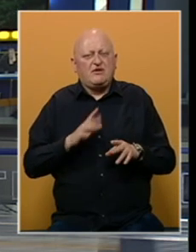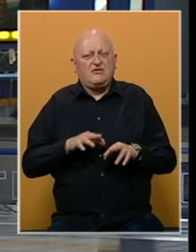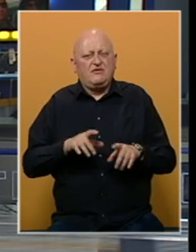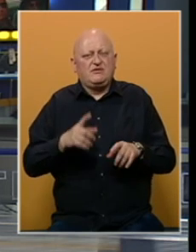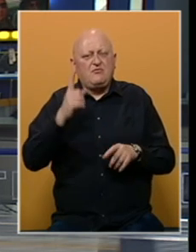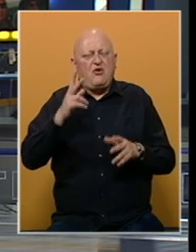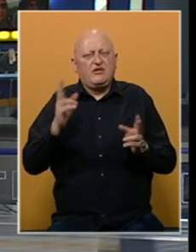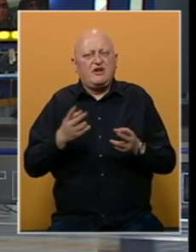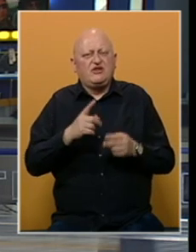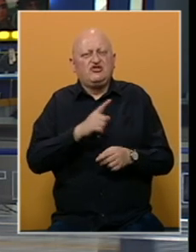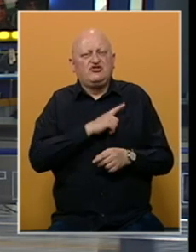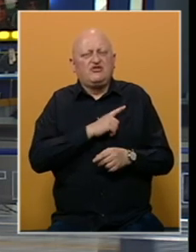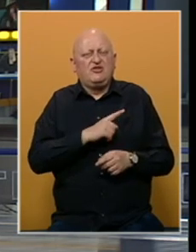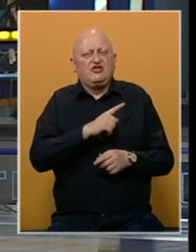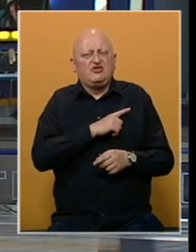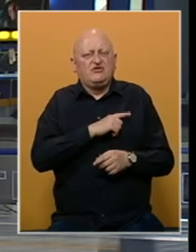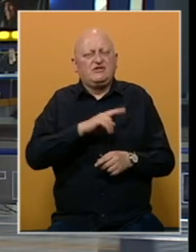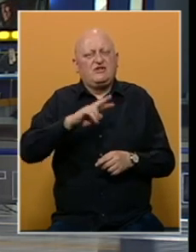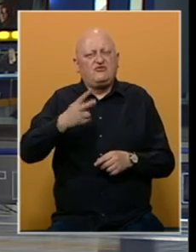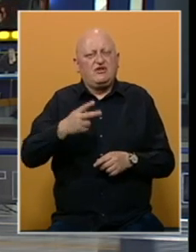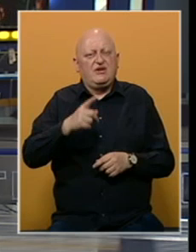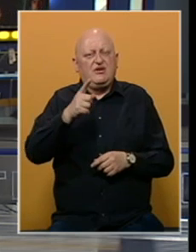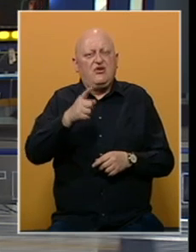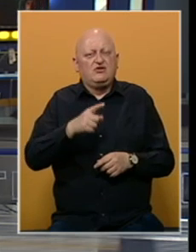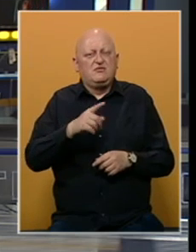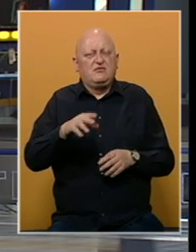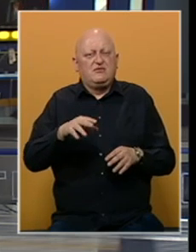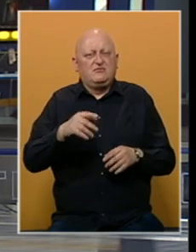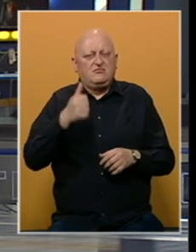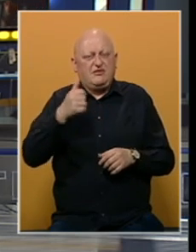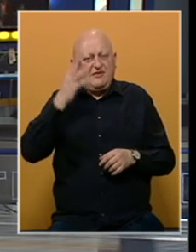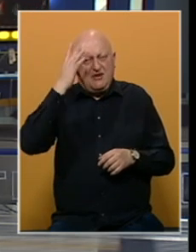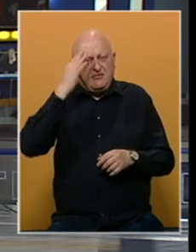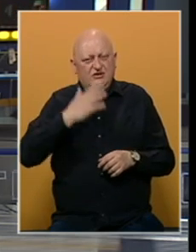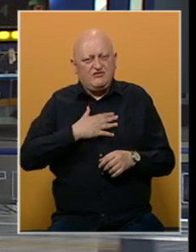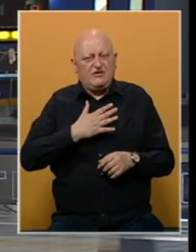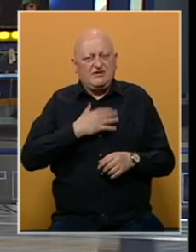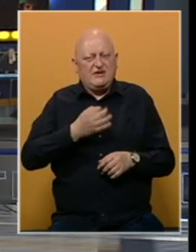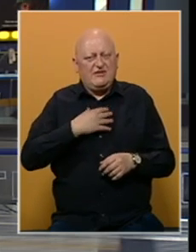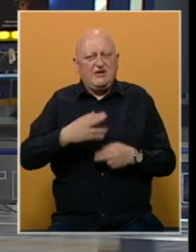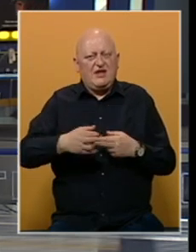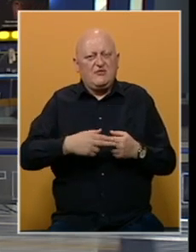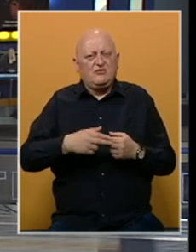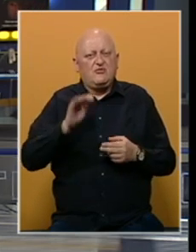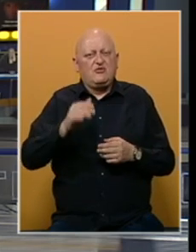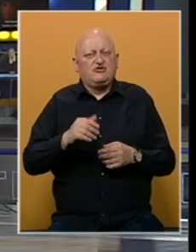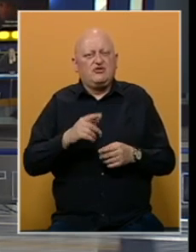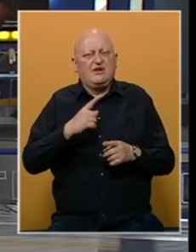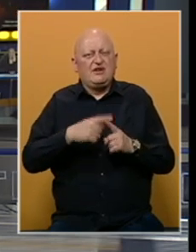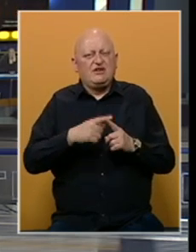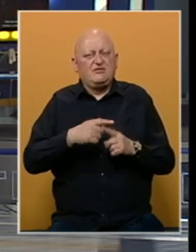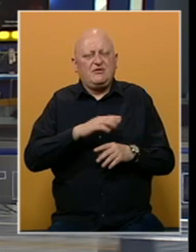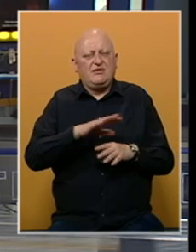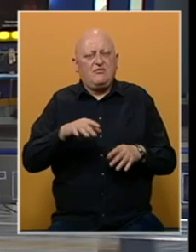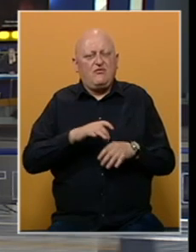Bog traži žrtvu i žrtvovanje za druge. Osim primarne brige za svoje i zdravlje najbližih, poručio je Hrizostom